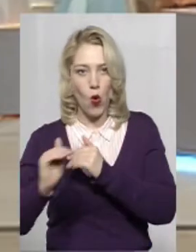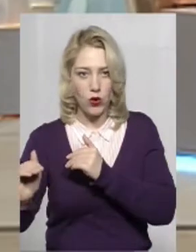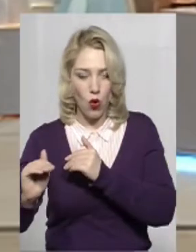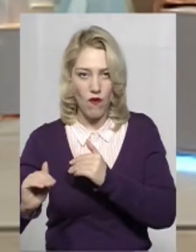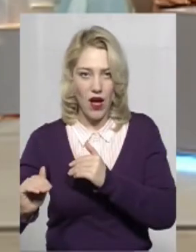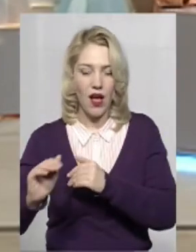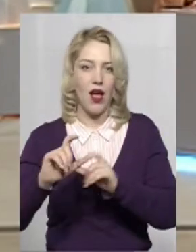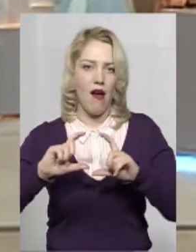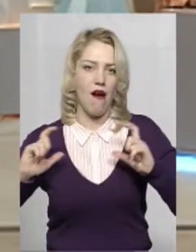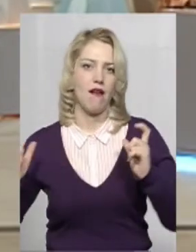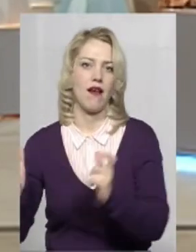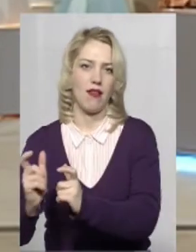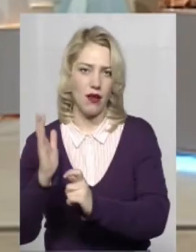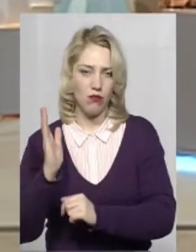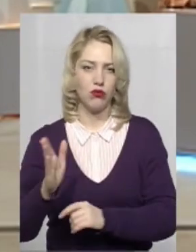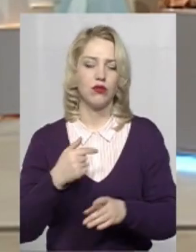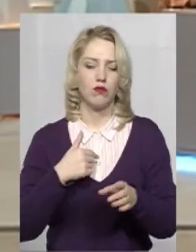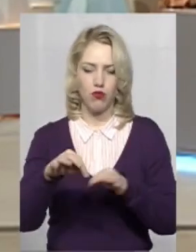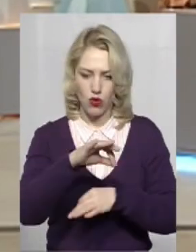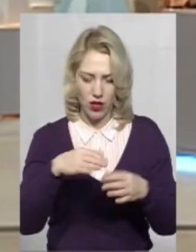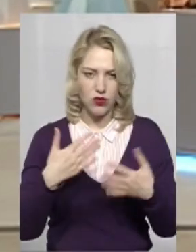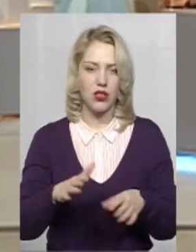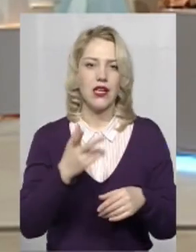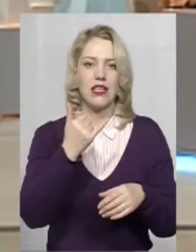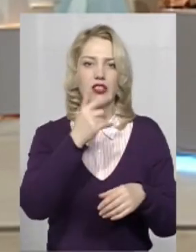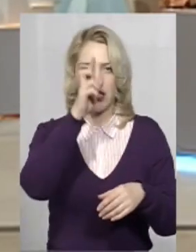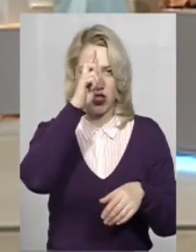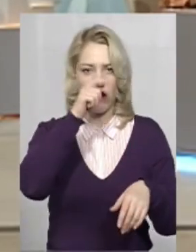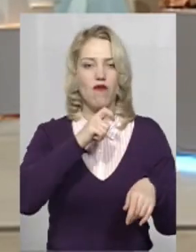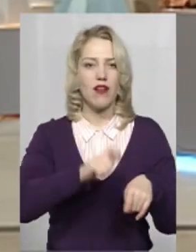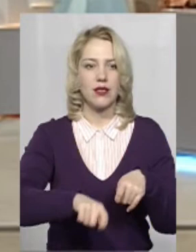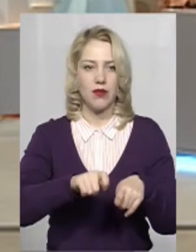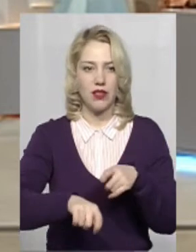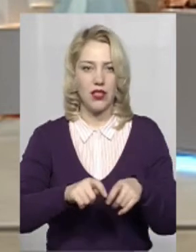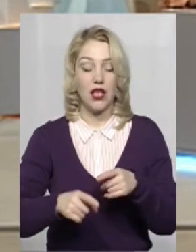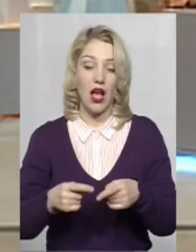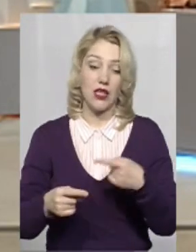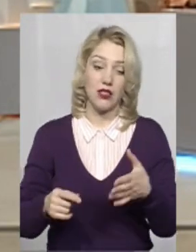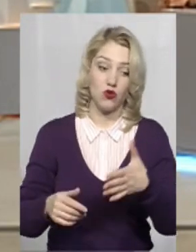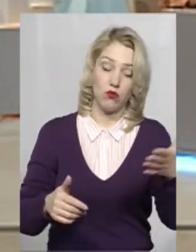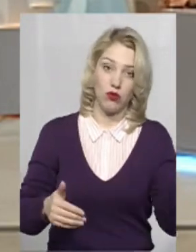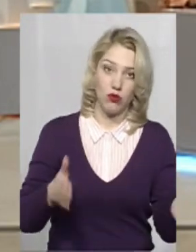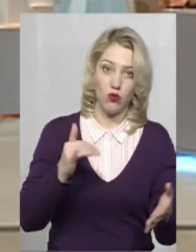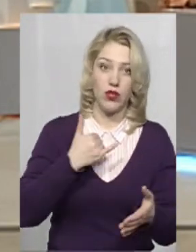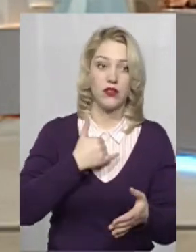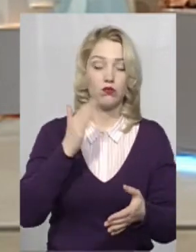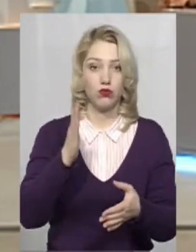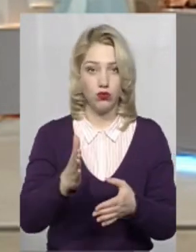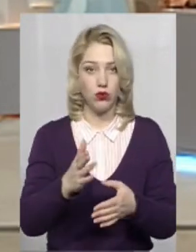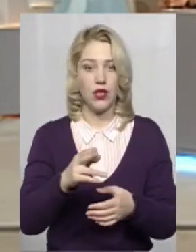вже проєкт зроблений. Зараз ми проходимо до державного експертизу. З іншого боку планується, що в нас буде